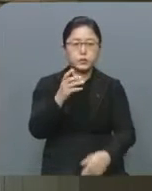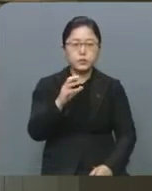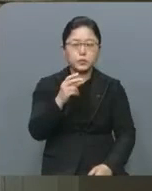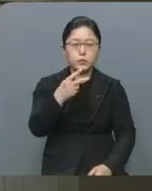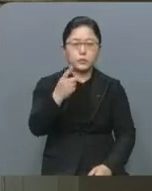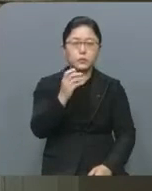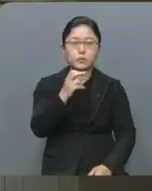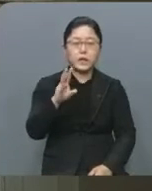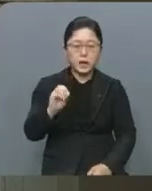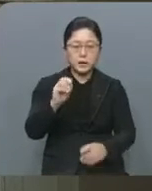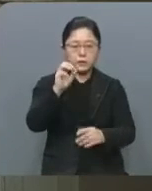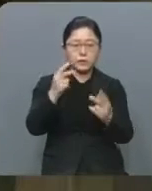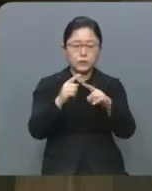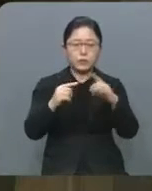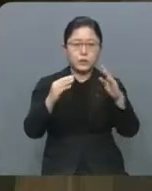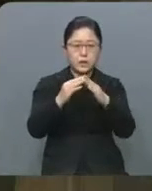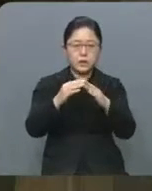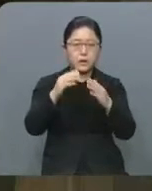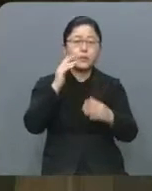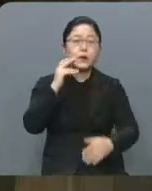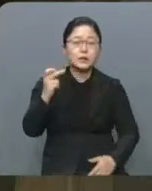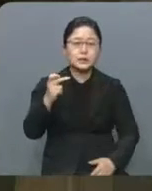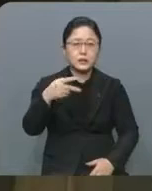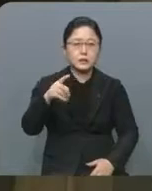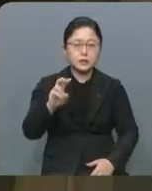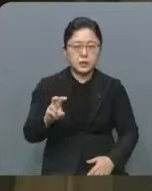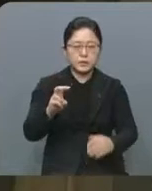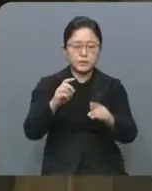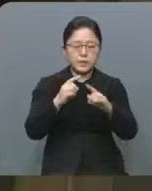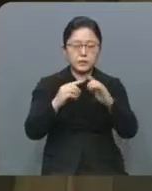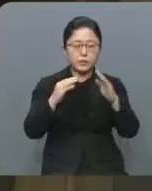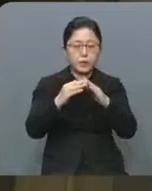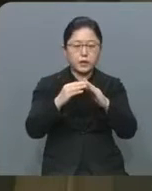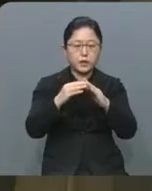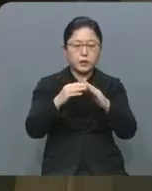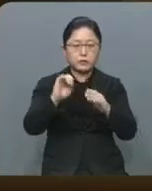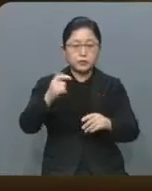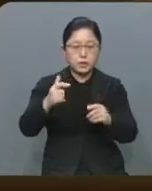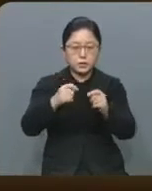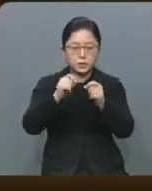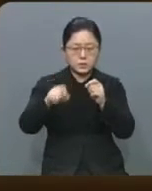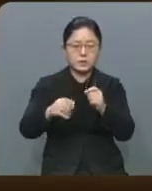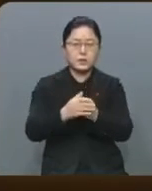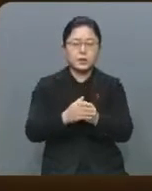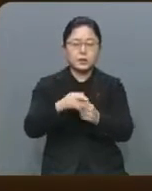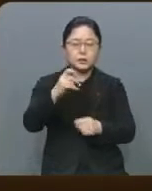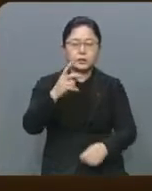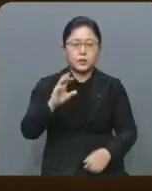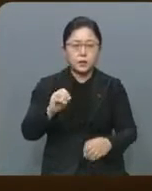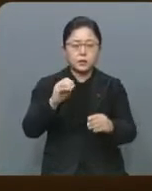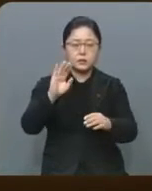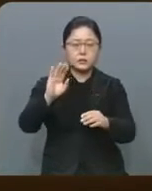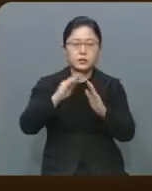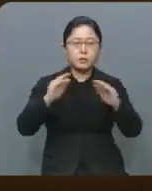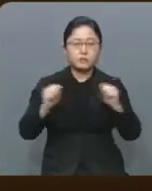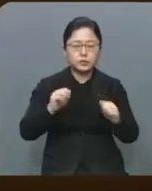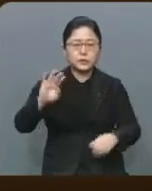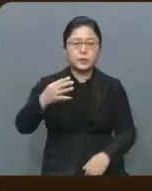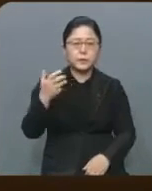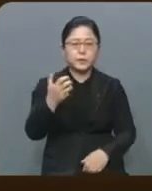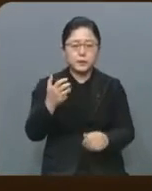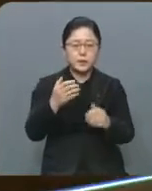있는 광주동양교회와 광산구 소재 서림교회 수환예배당입니다. 동양교회에서는 전북 480번째